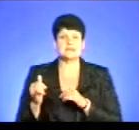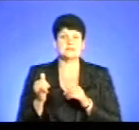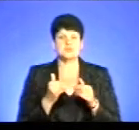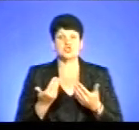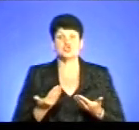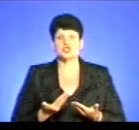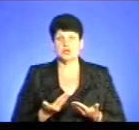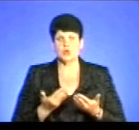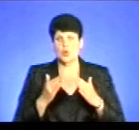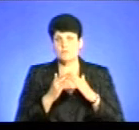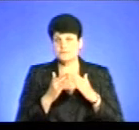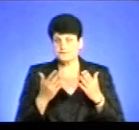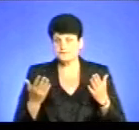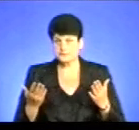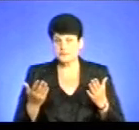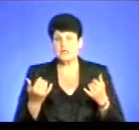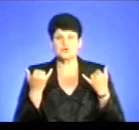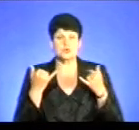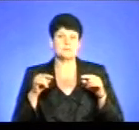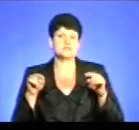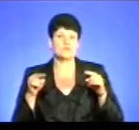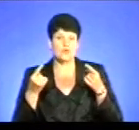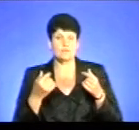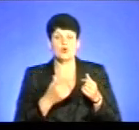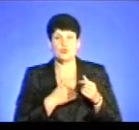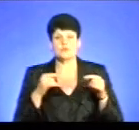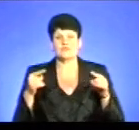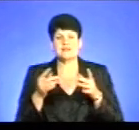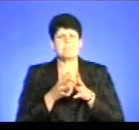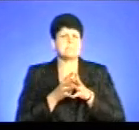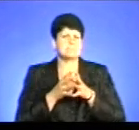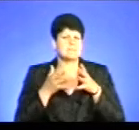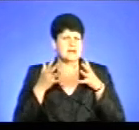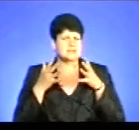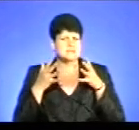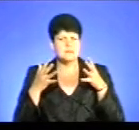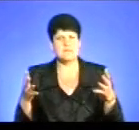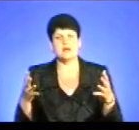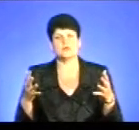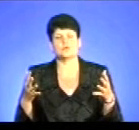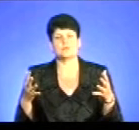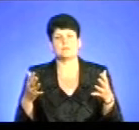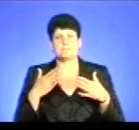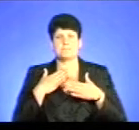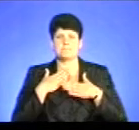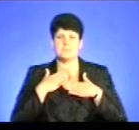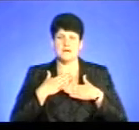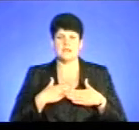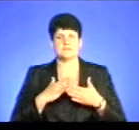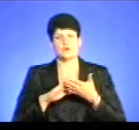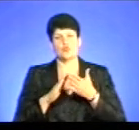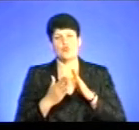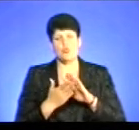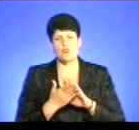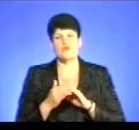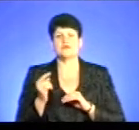житлом. Тобто, ми сьогодні хочемо створити максимально приємні умови для